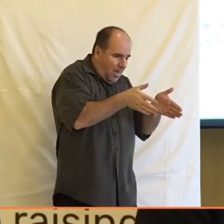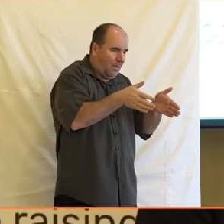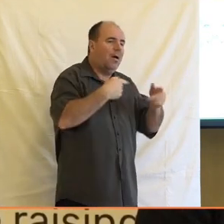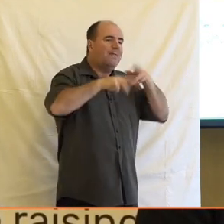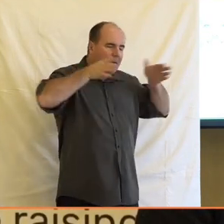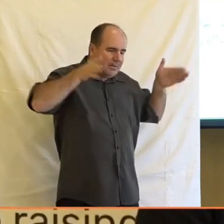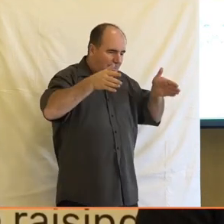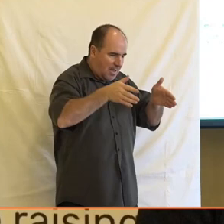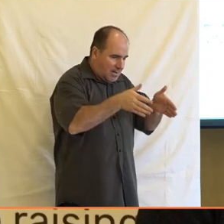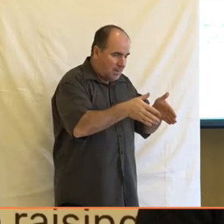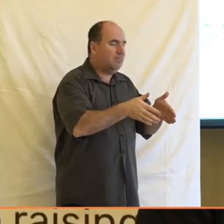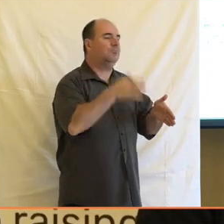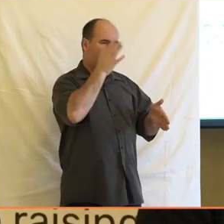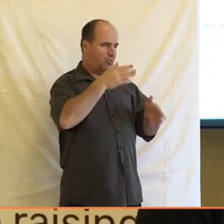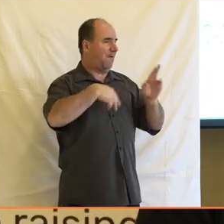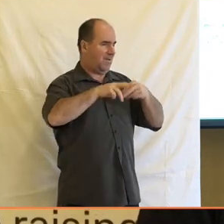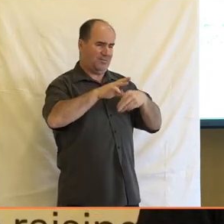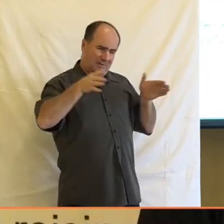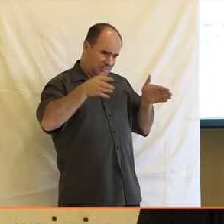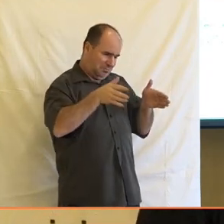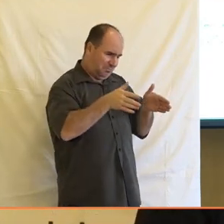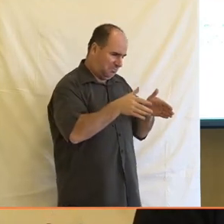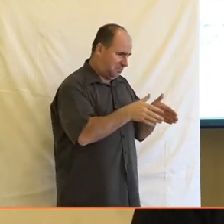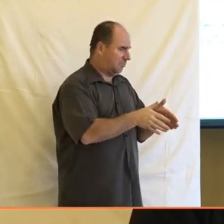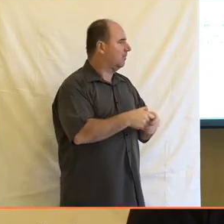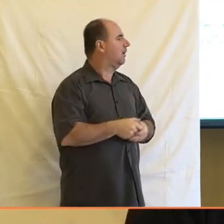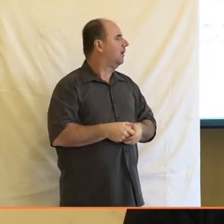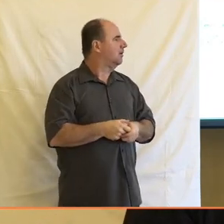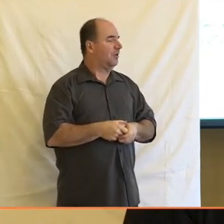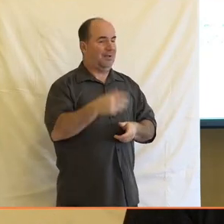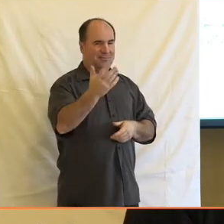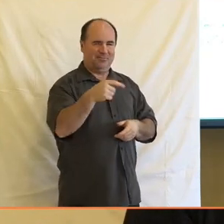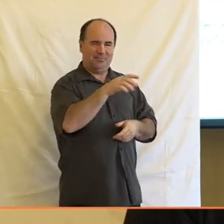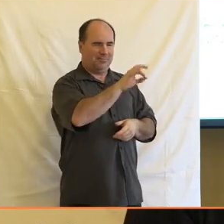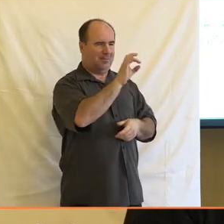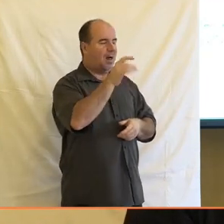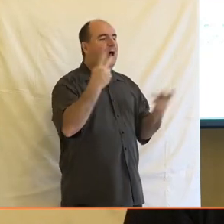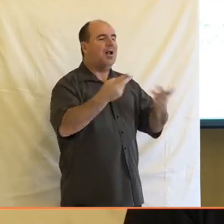prostě proces, který neproběhne jednou, ale to natypovávání vlastně toho čtenáře probíhá neustále.